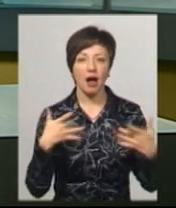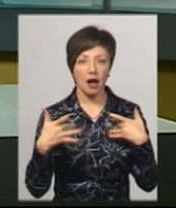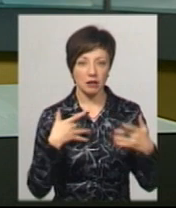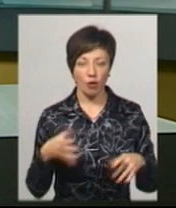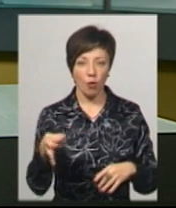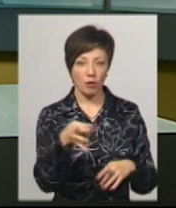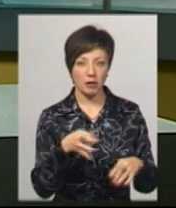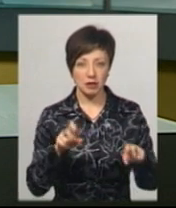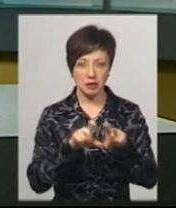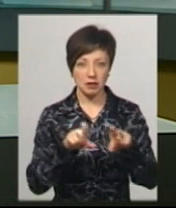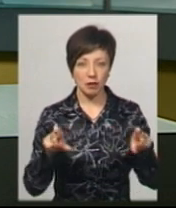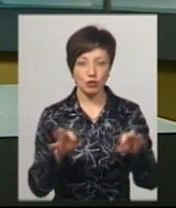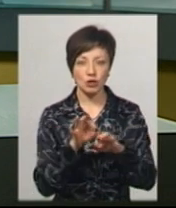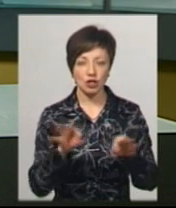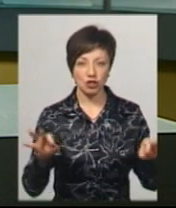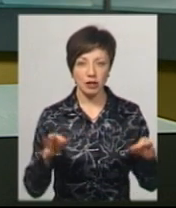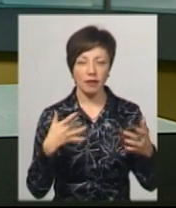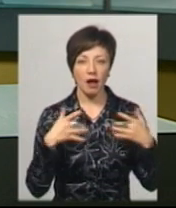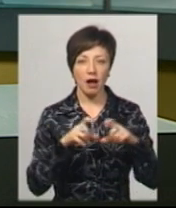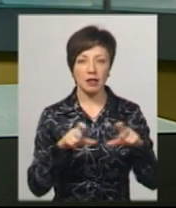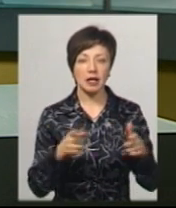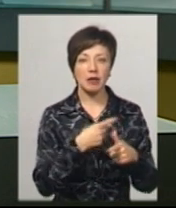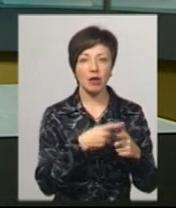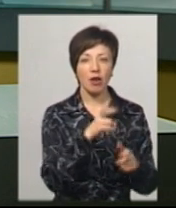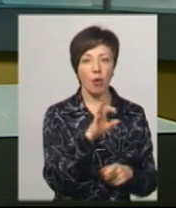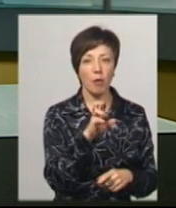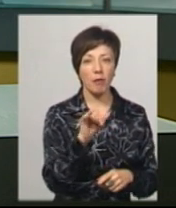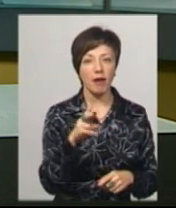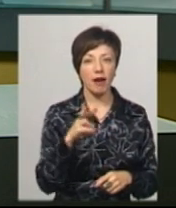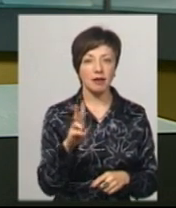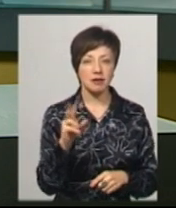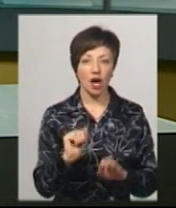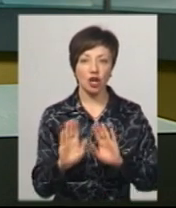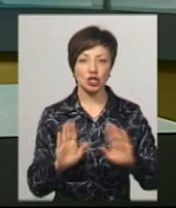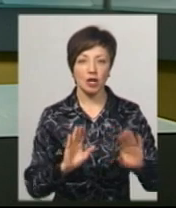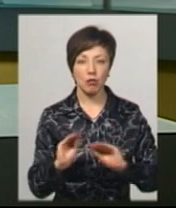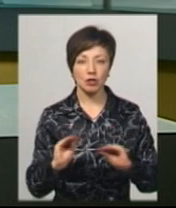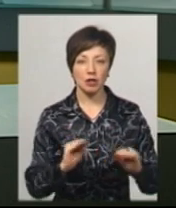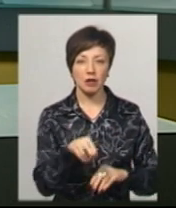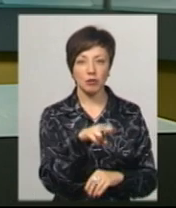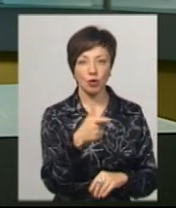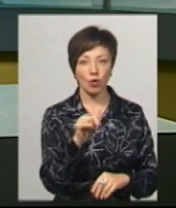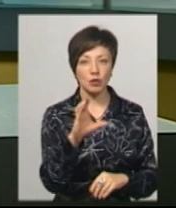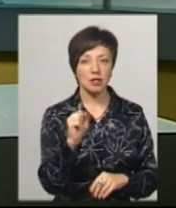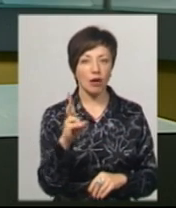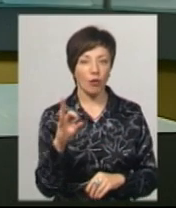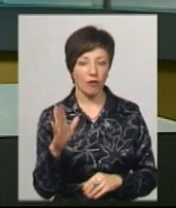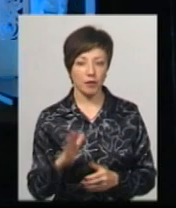обласний український музично-драматичний театр імені Ольги Кобилянської. Режисер-постановник Дмитро Гусаков.